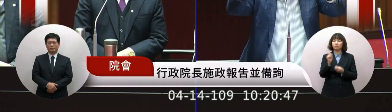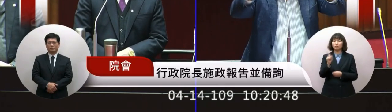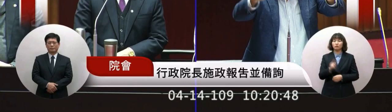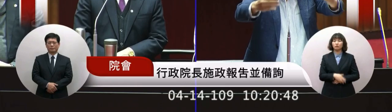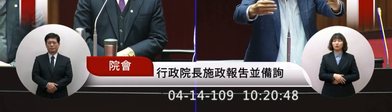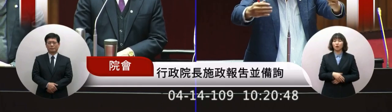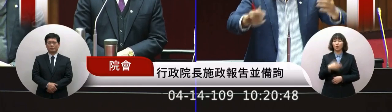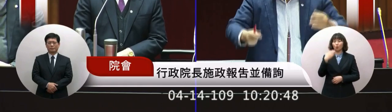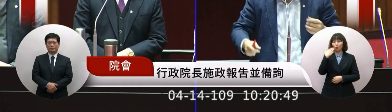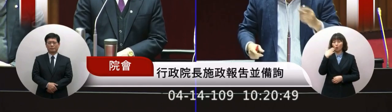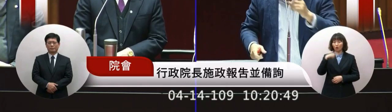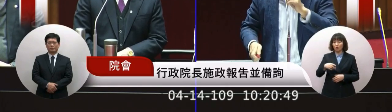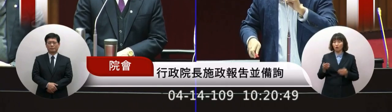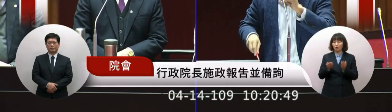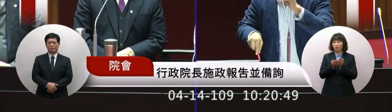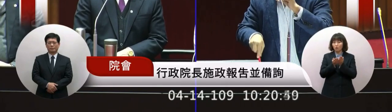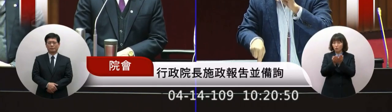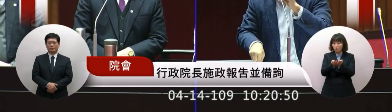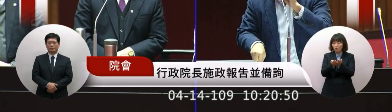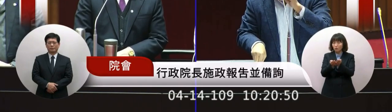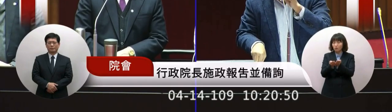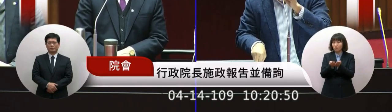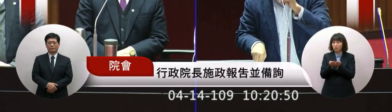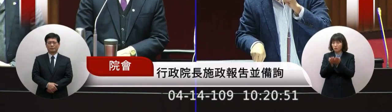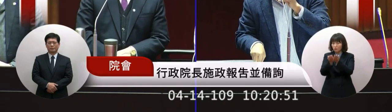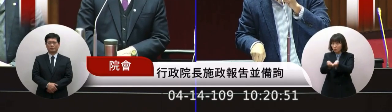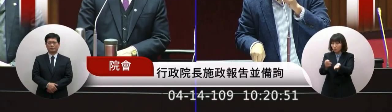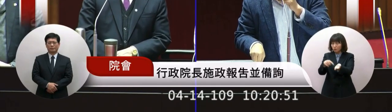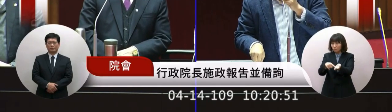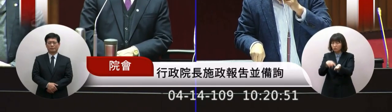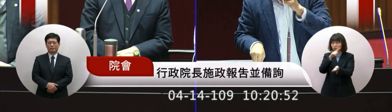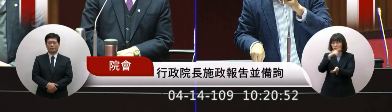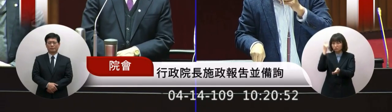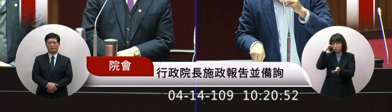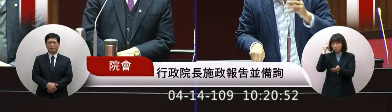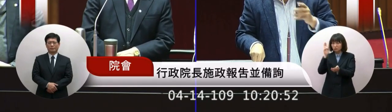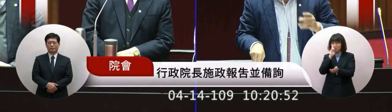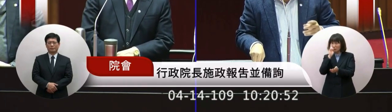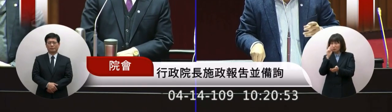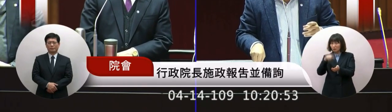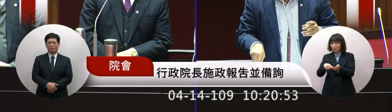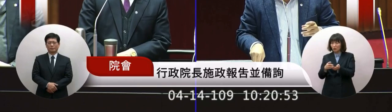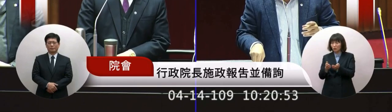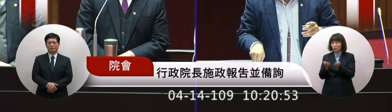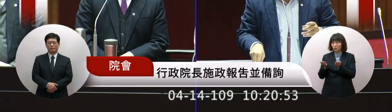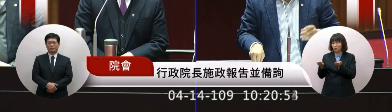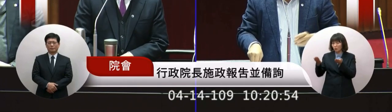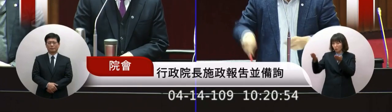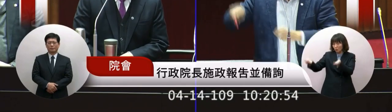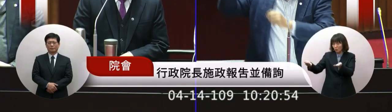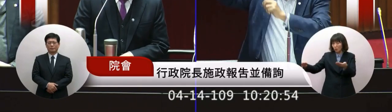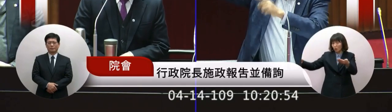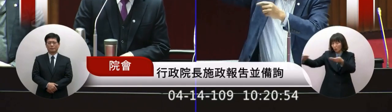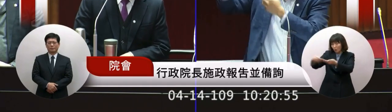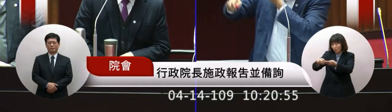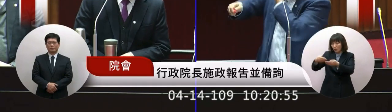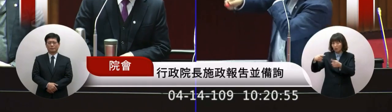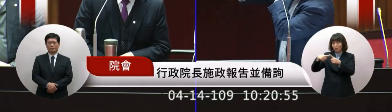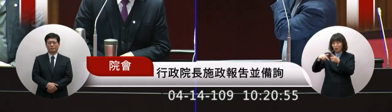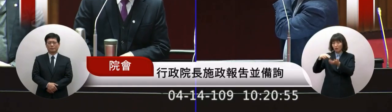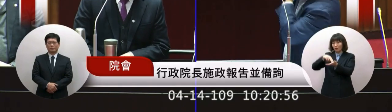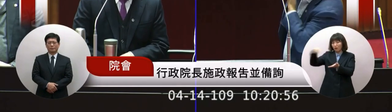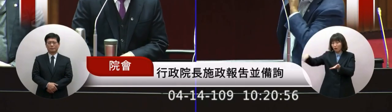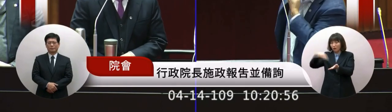一匯個船你們到底會不會搞錯了你們以為漁船跟漁船會船是人家跳過